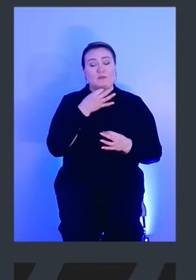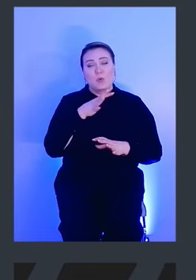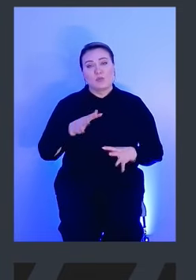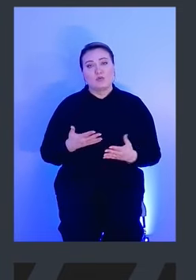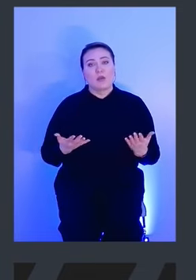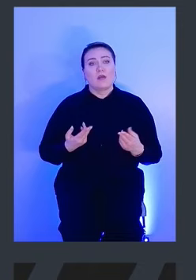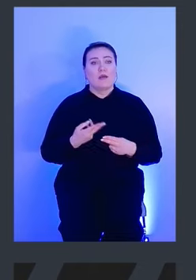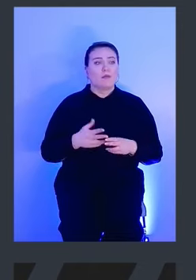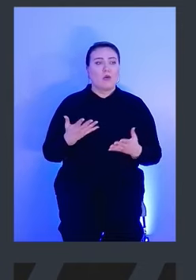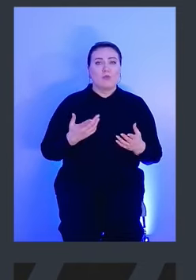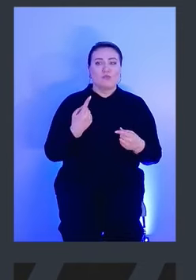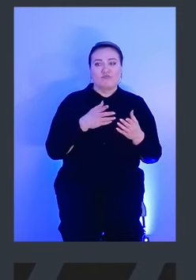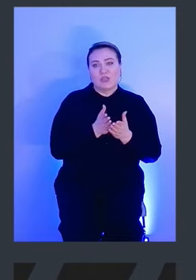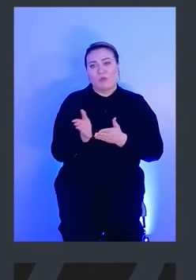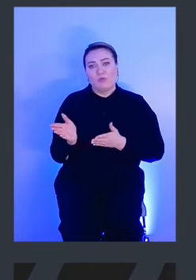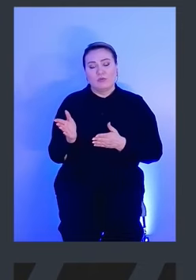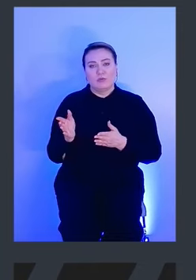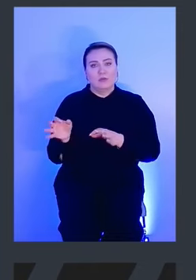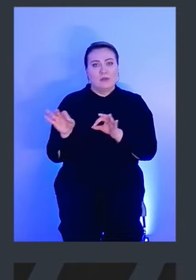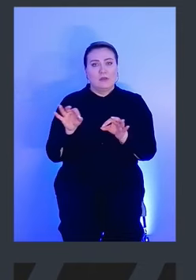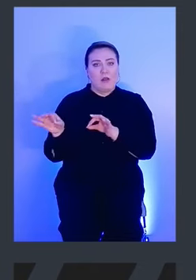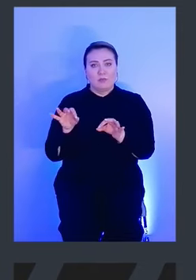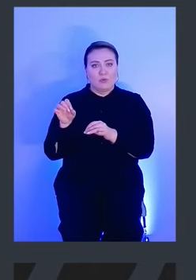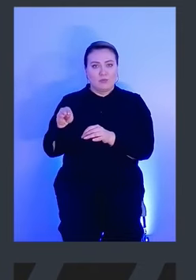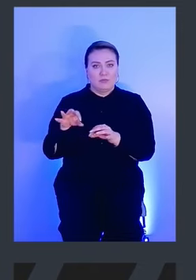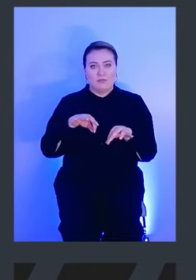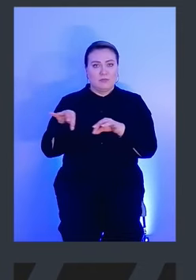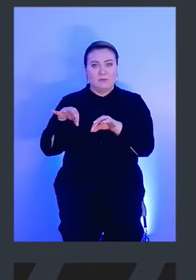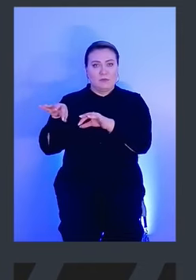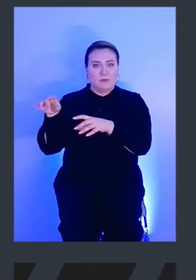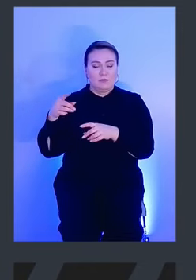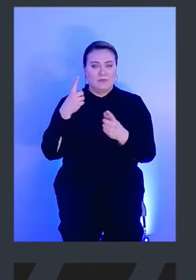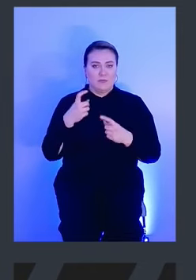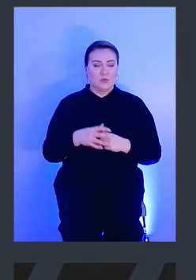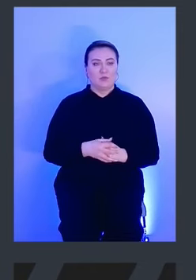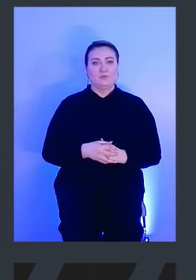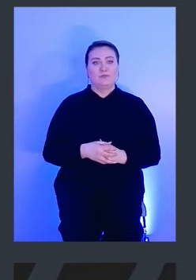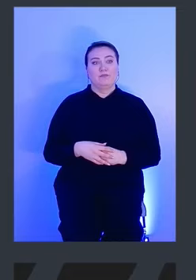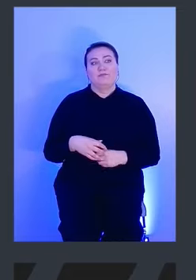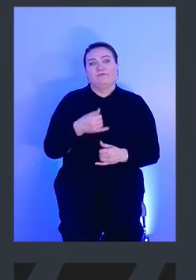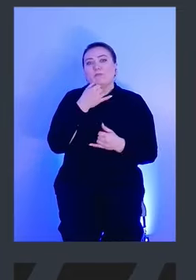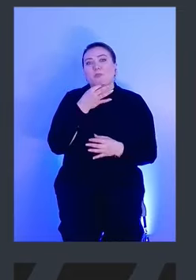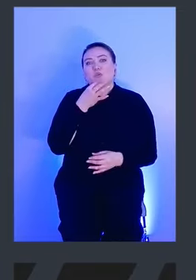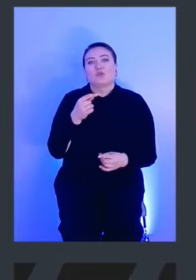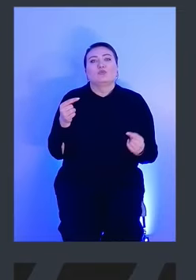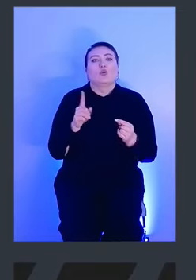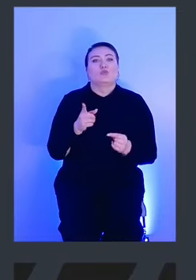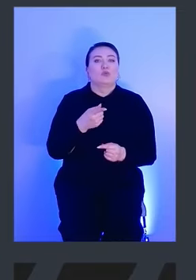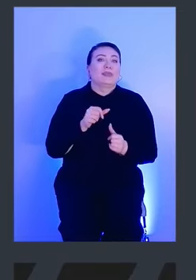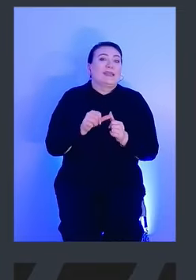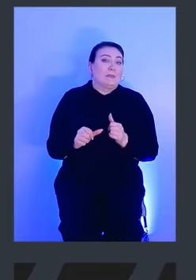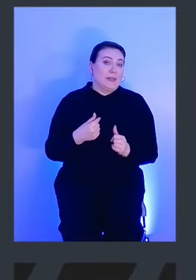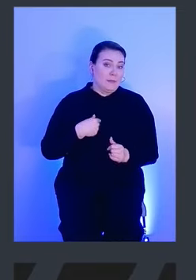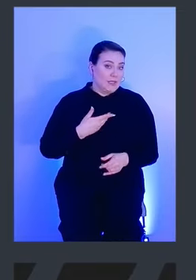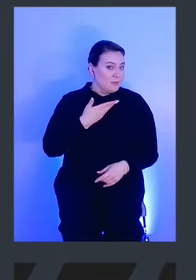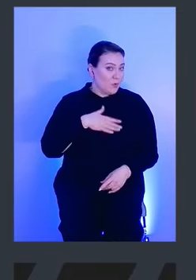случае какой-то сторонний транспорт. Вот. Мы… Не могу сказать, что именно мы используем, так